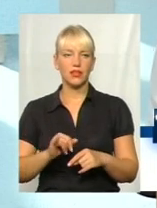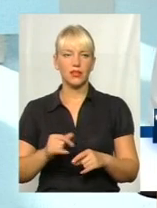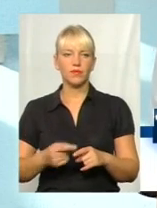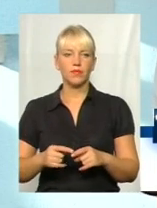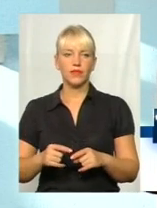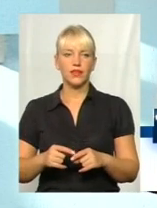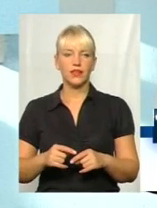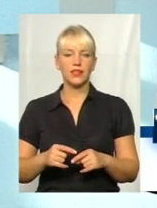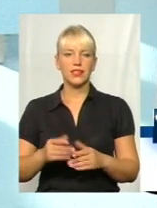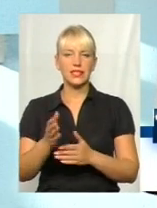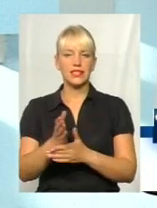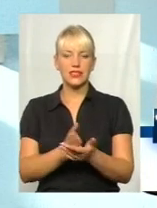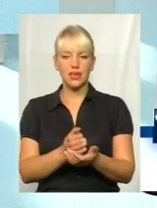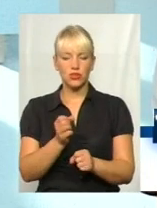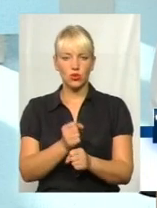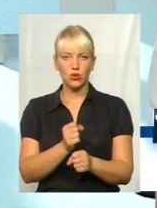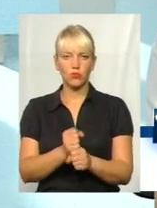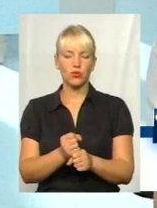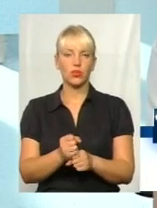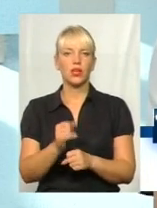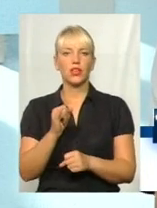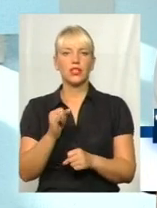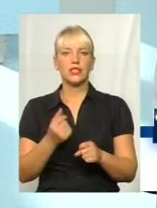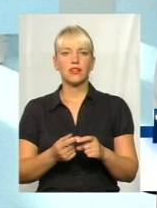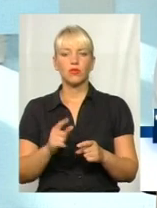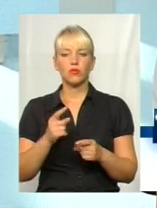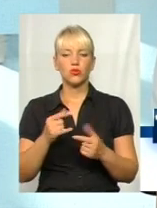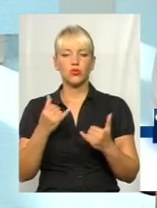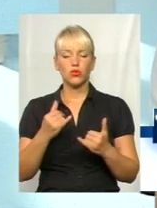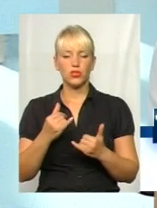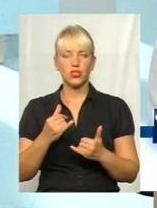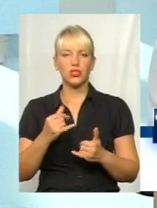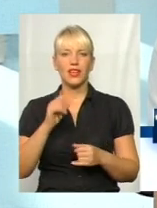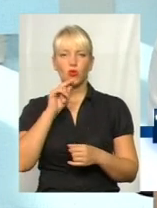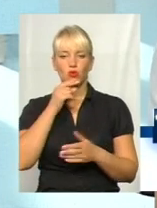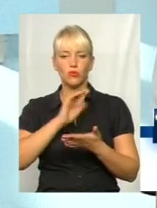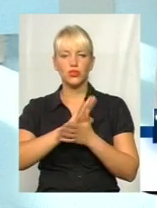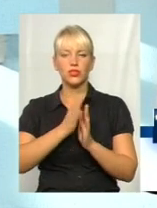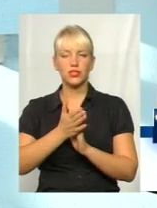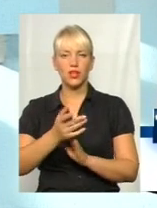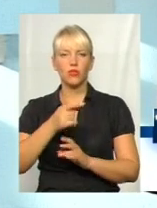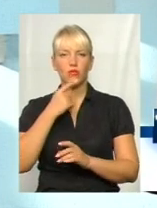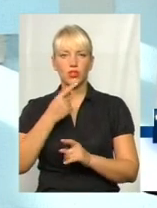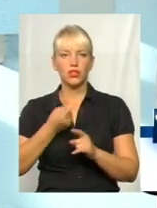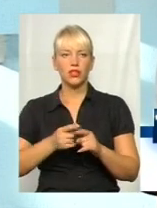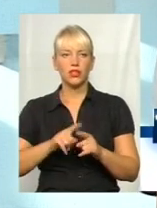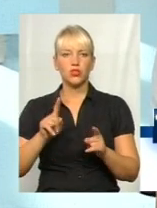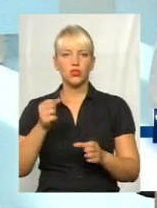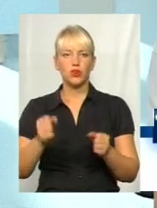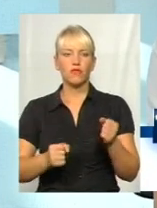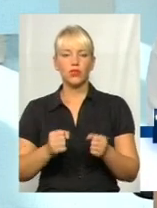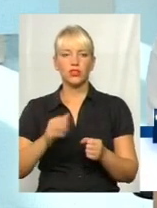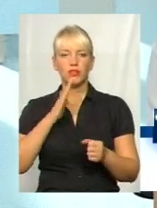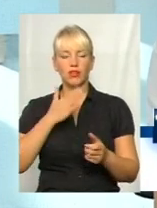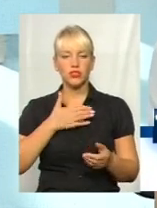відповідно, і стаж роботи того ж водія. Тому що сьогоднішній економічний стан впливає на те, що водії, до прикладу, наші